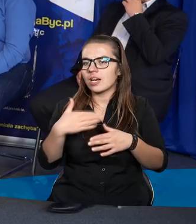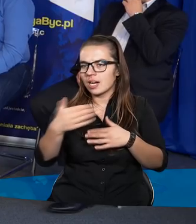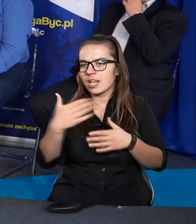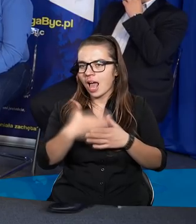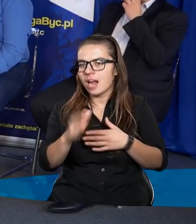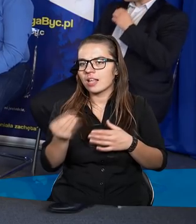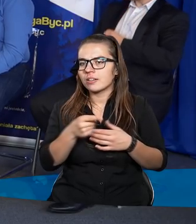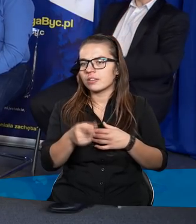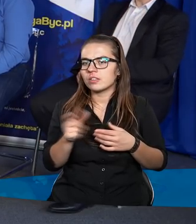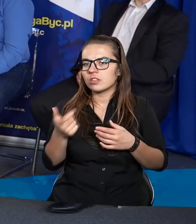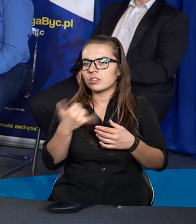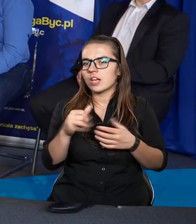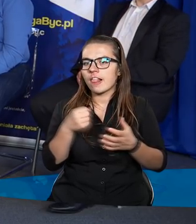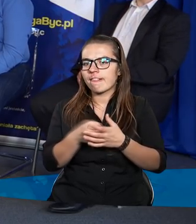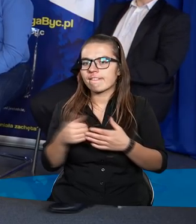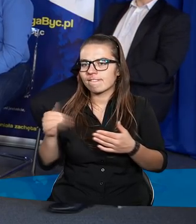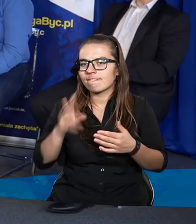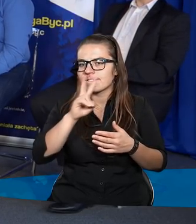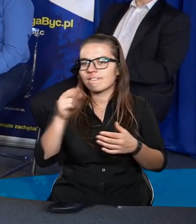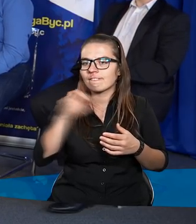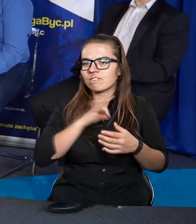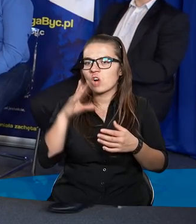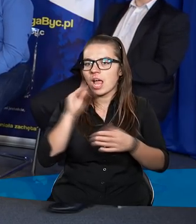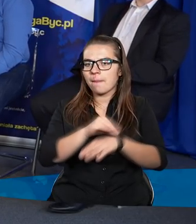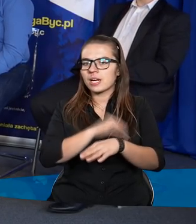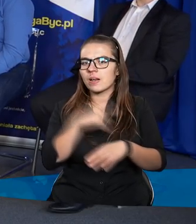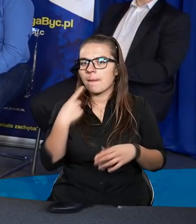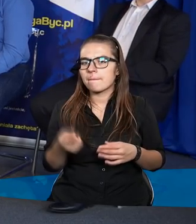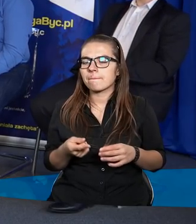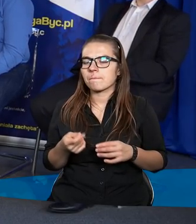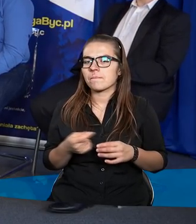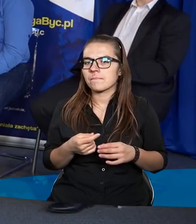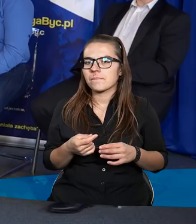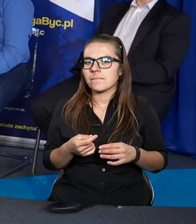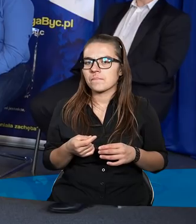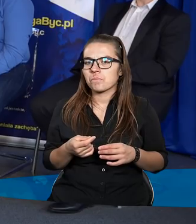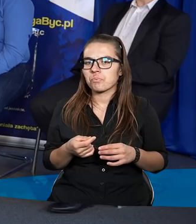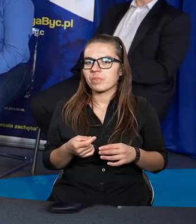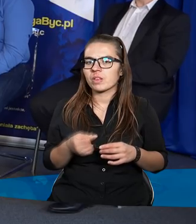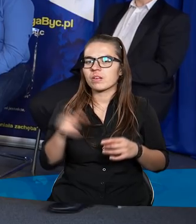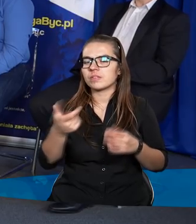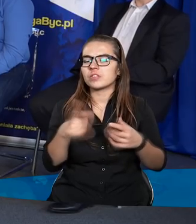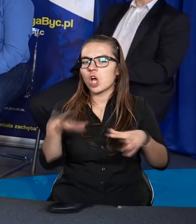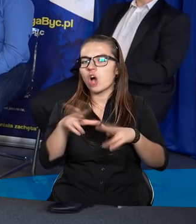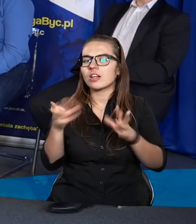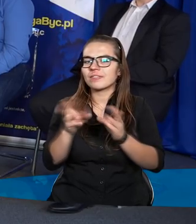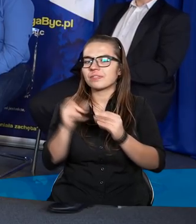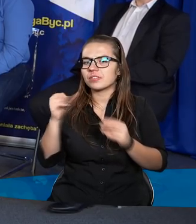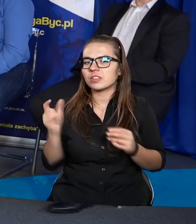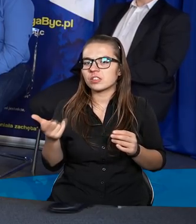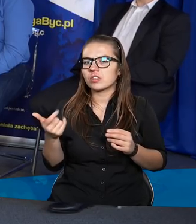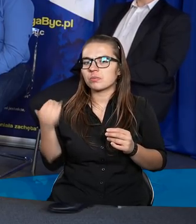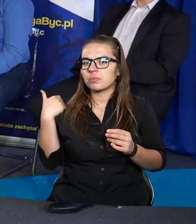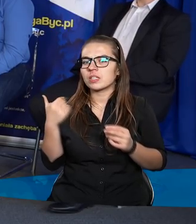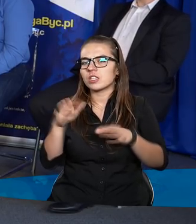dalej. Tak, żeby każdy mógł jakieś swoje metody. Miałem razem z rodzinką ogród i